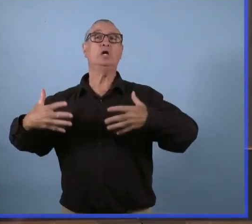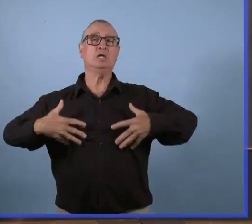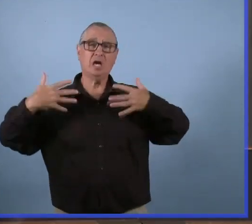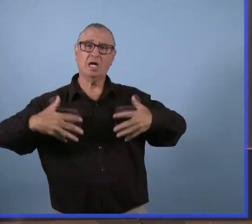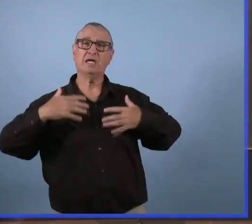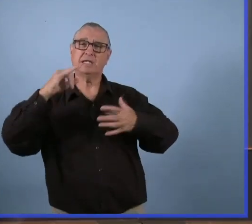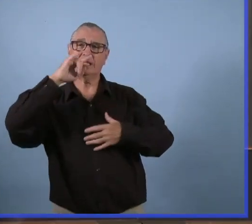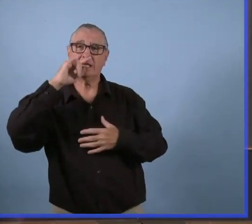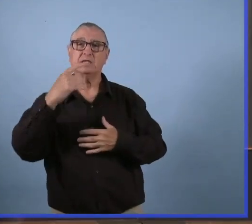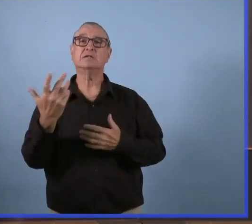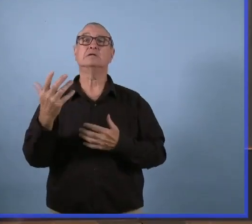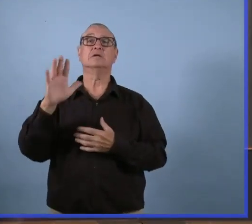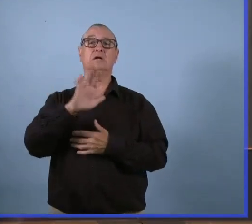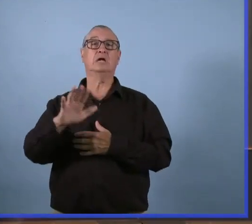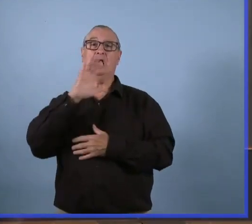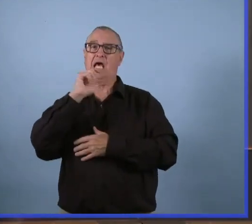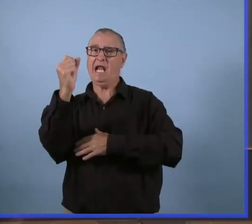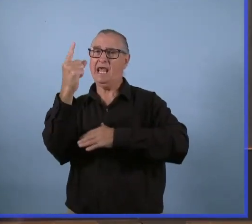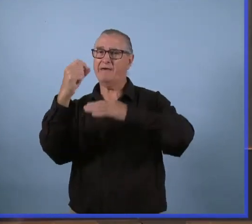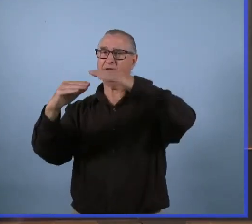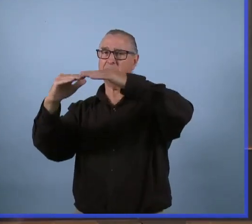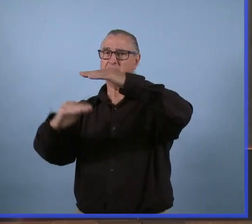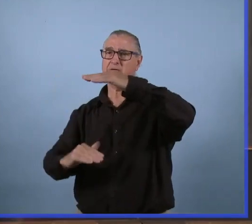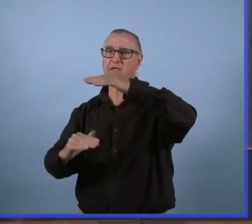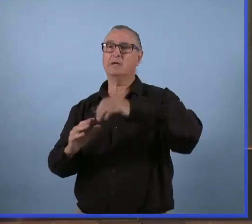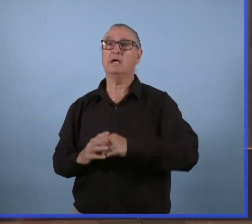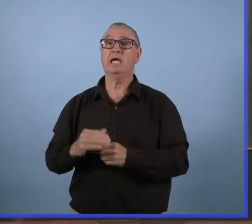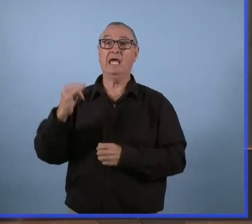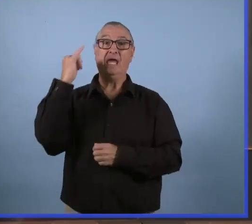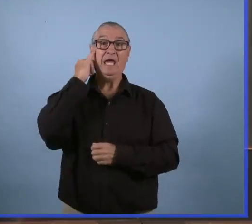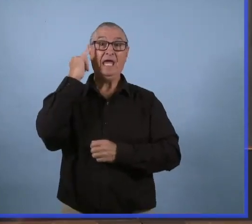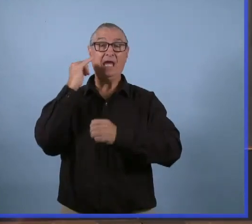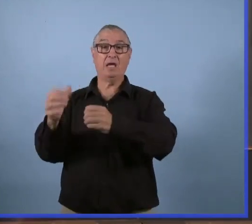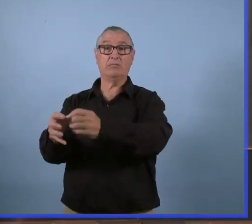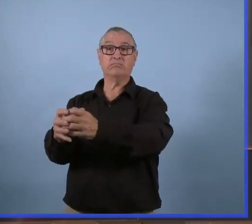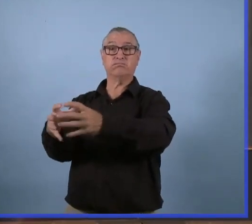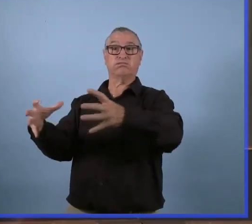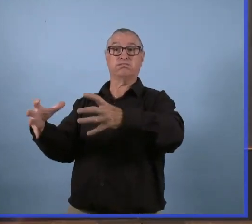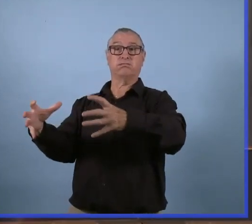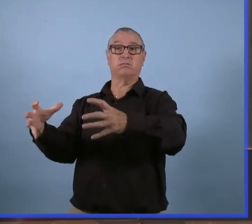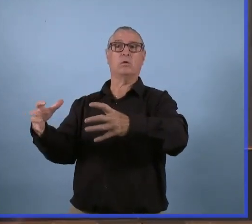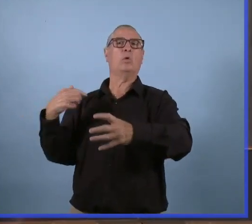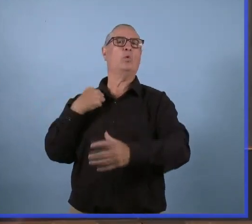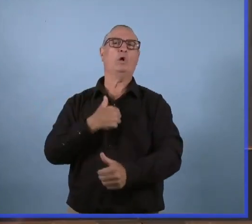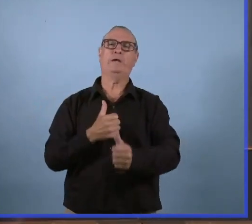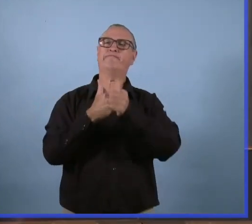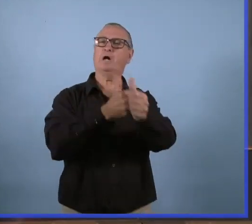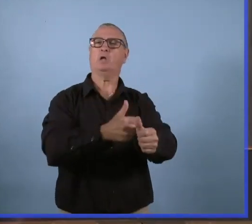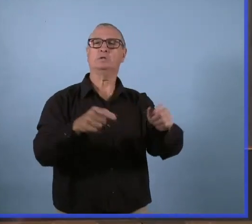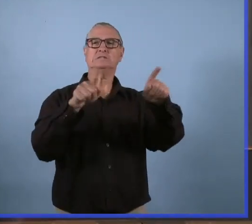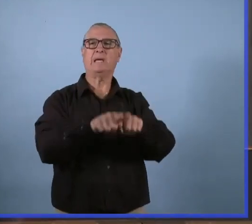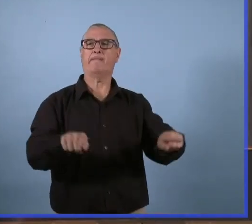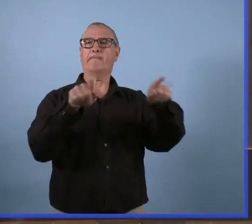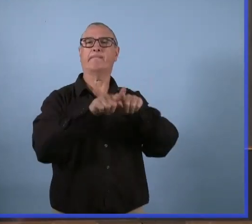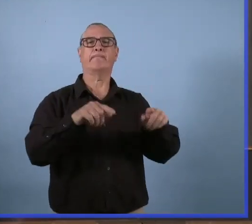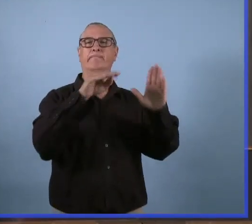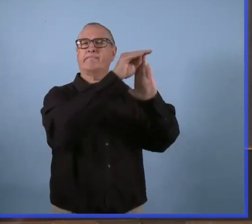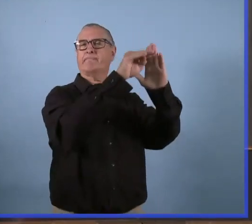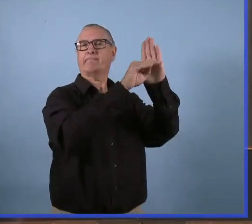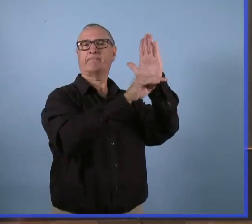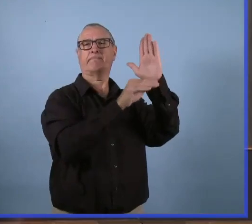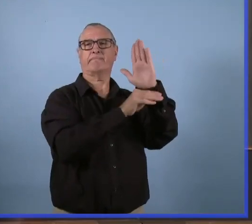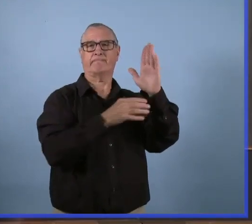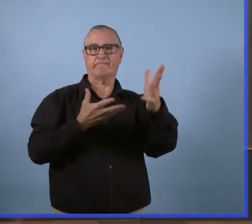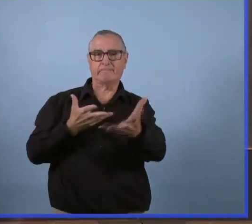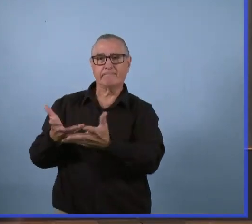Et ce sont aussi pour les jeunes de 11 ans et moins. Donc s'il y a des cas, on aurait une enquête de santé publique et on prendrait les mesures adéquates